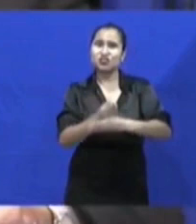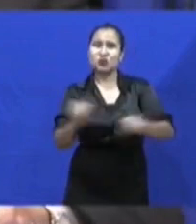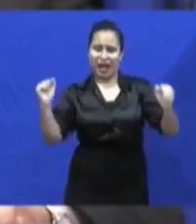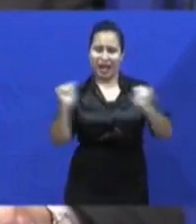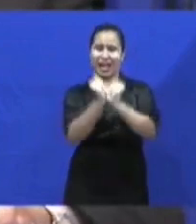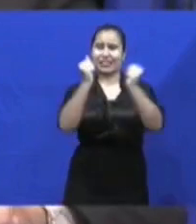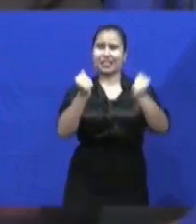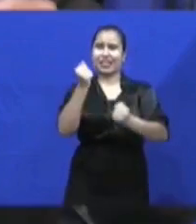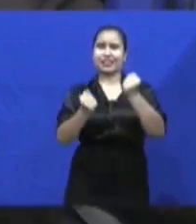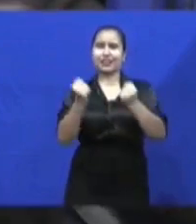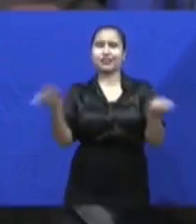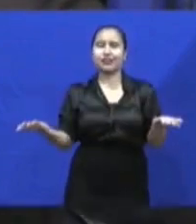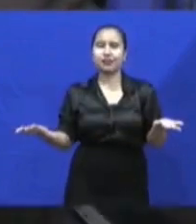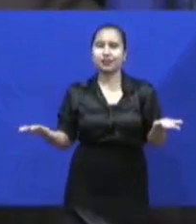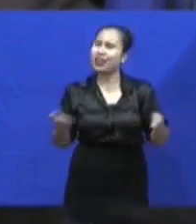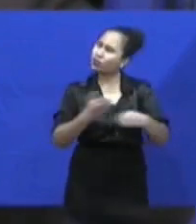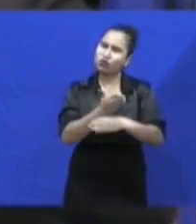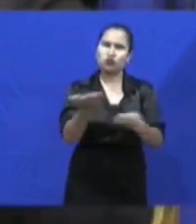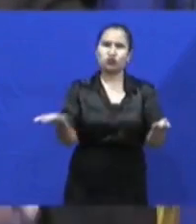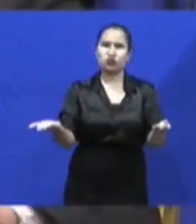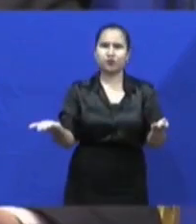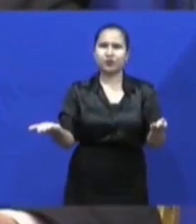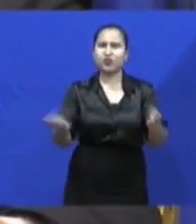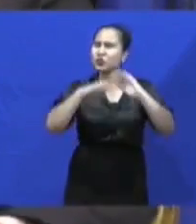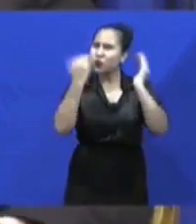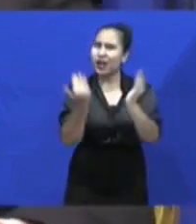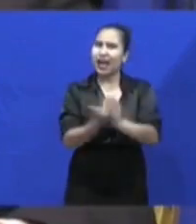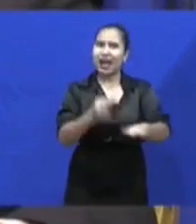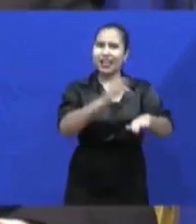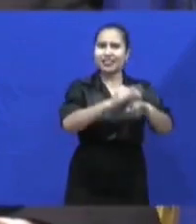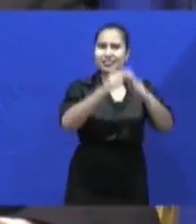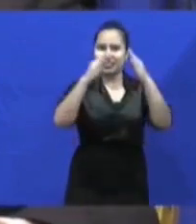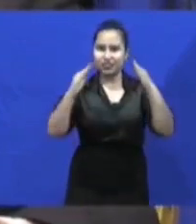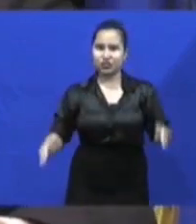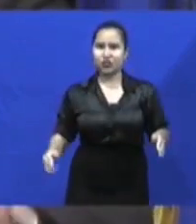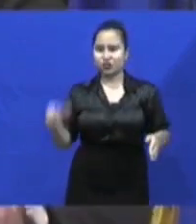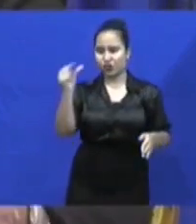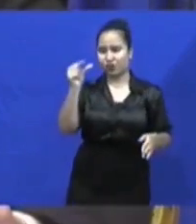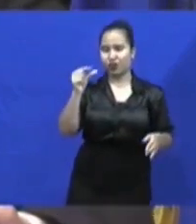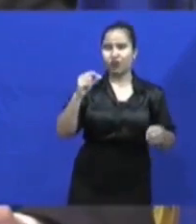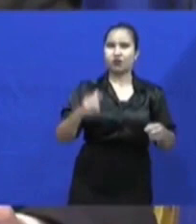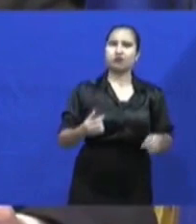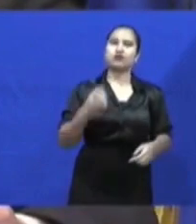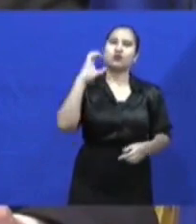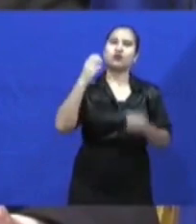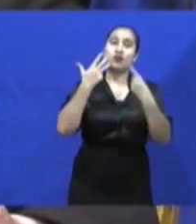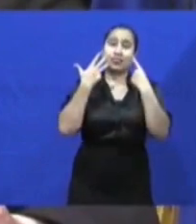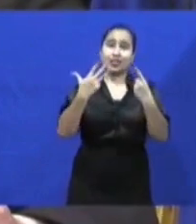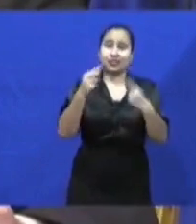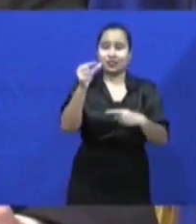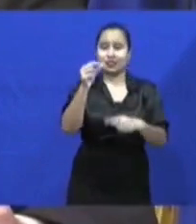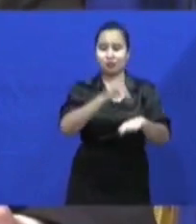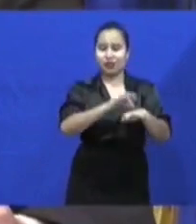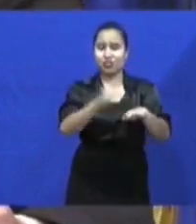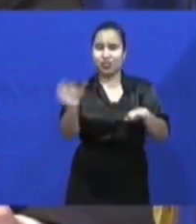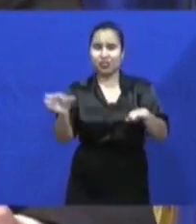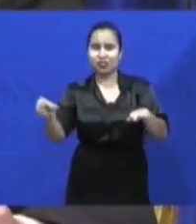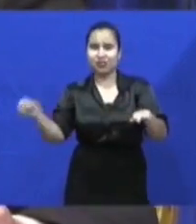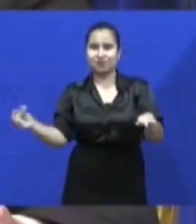gewoon door. Als we nu alle ziekenhuizen gaan belasten met COVID-patiënten, blijft er straks weinig van over.